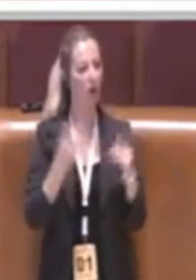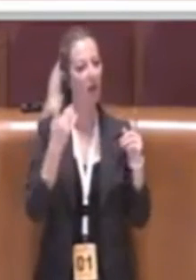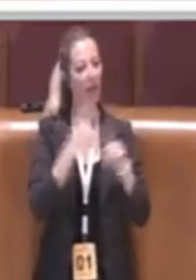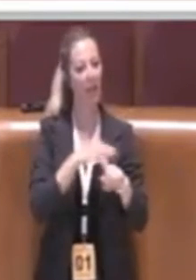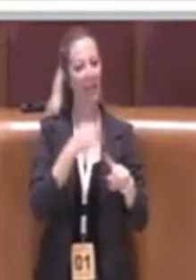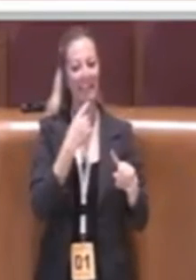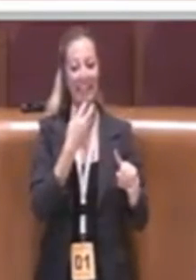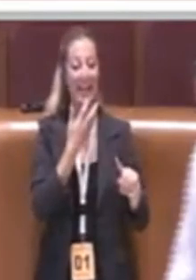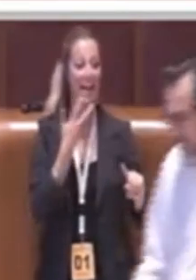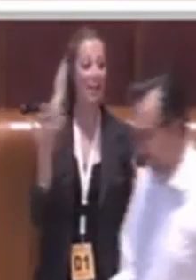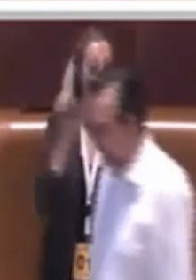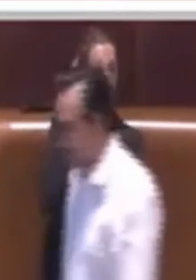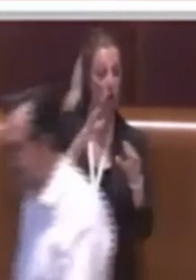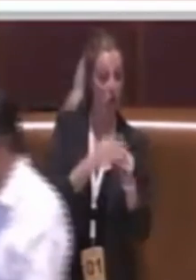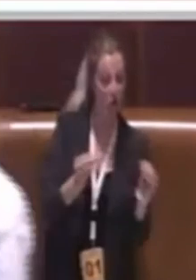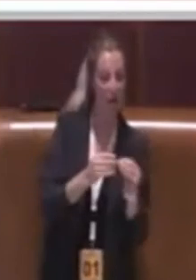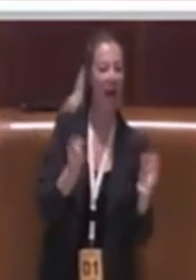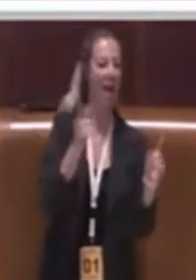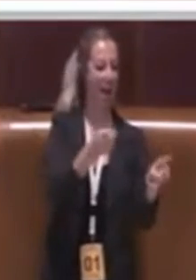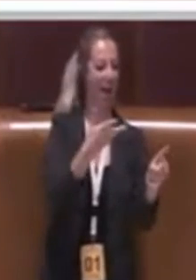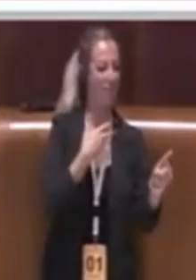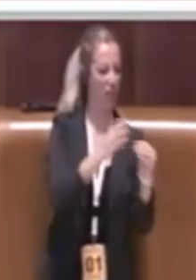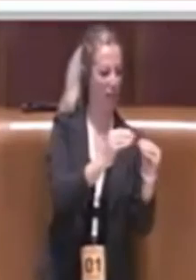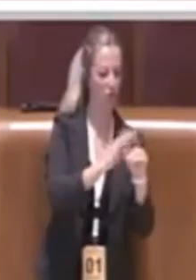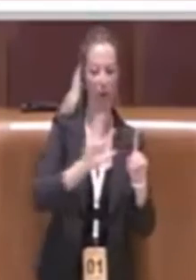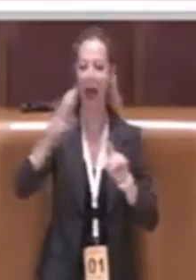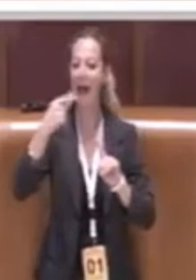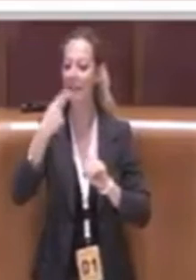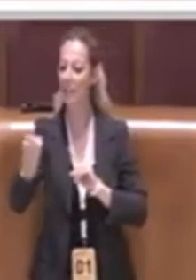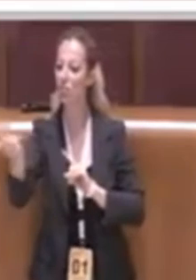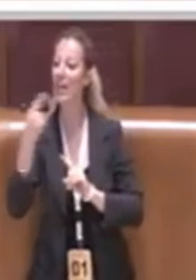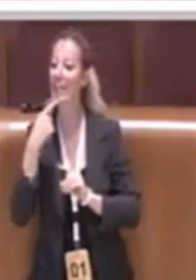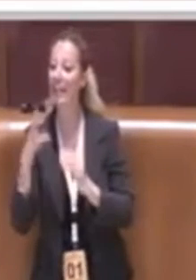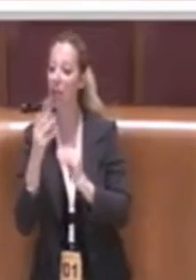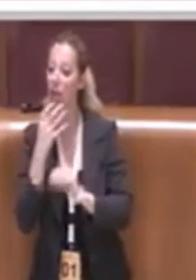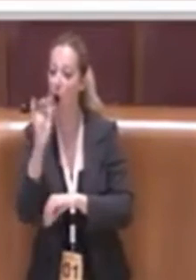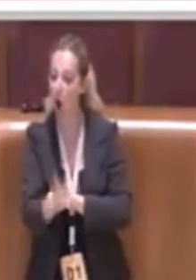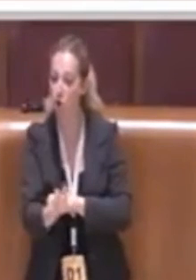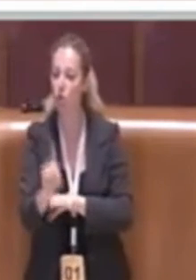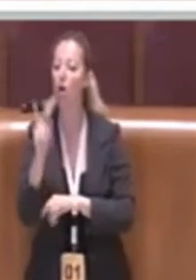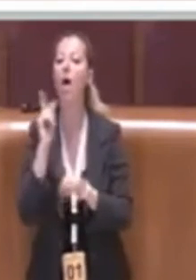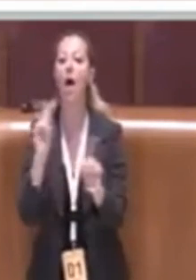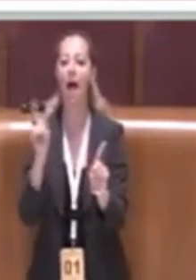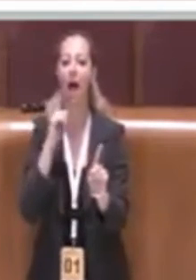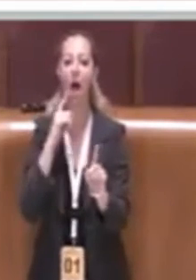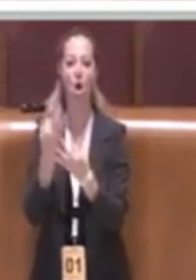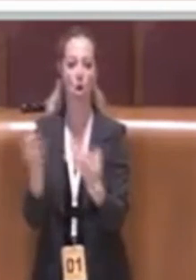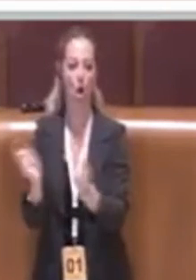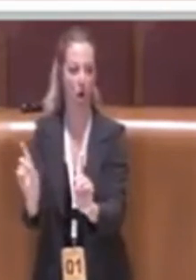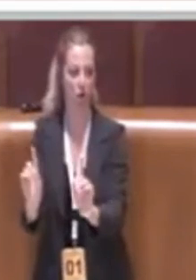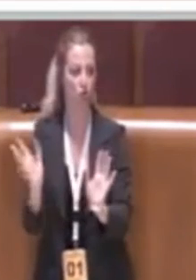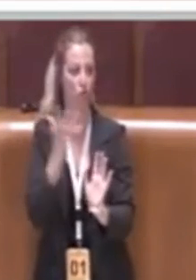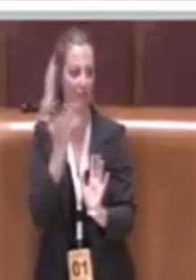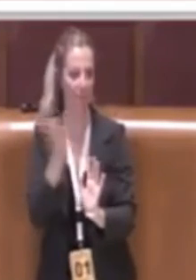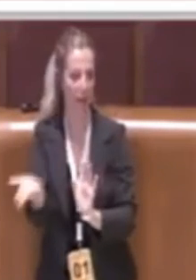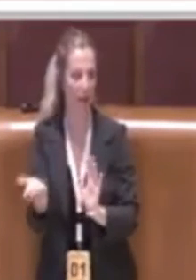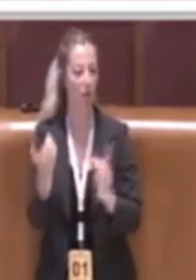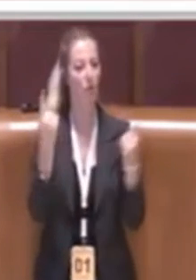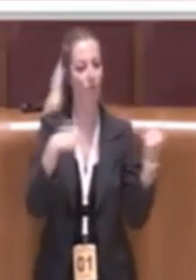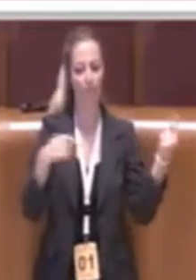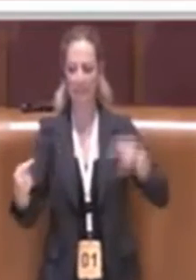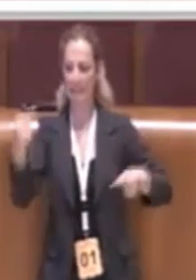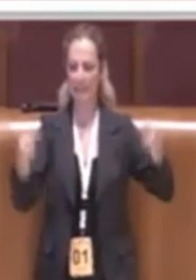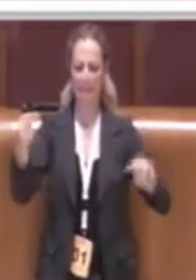ricorrenti. Io credo che ci sia, questa è una storia veramente molto lunga, perlomeno i lavoratori che hanno